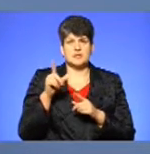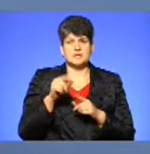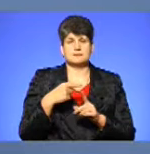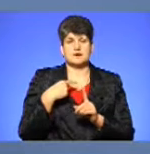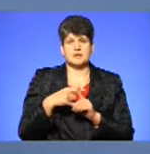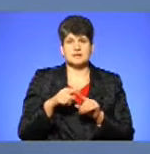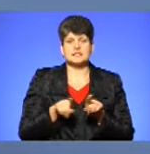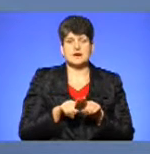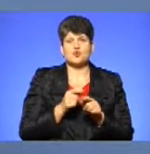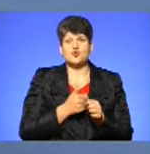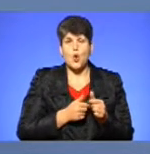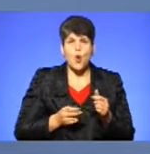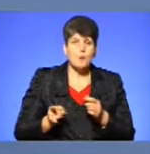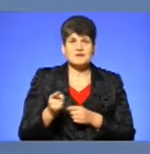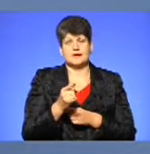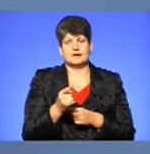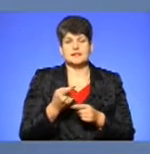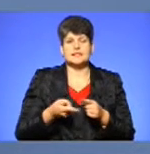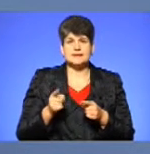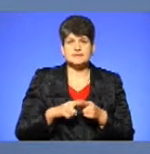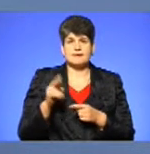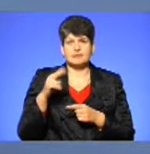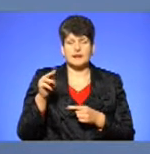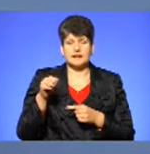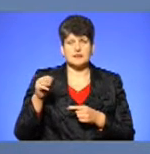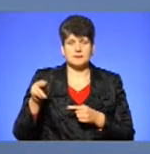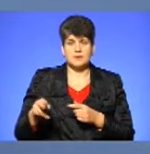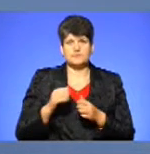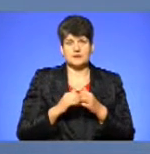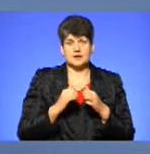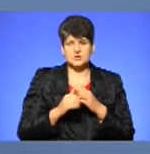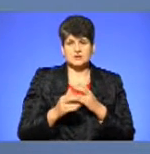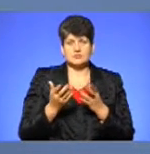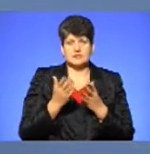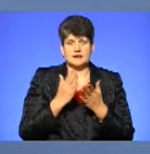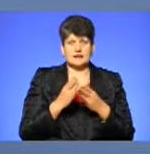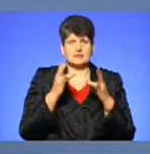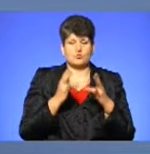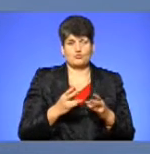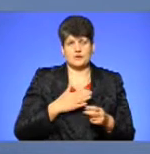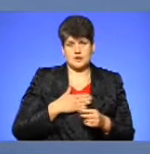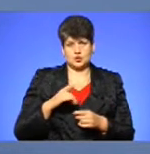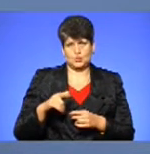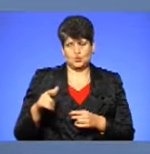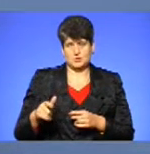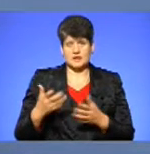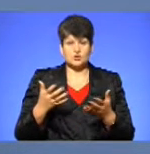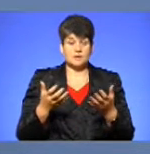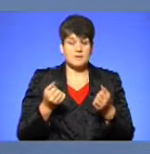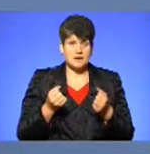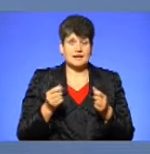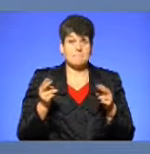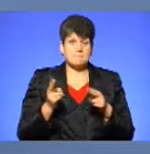Також, обгін. Це ДТП, який найсчірше, де травмовуються наші люди. Якщо брати ДТП без